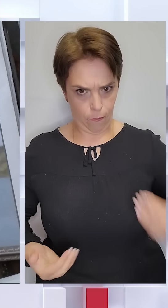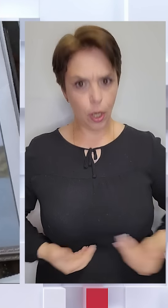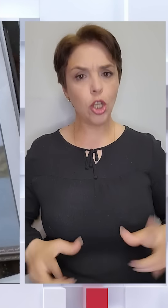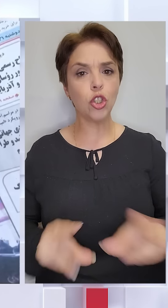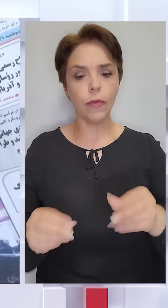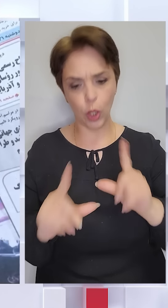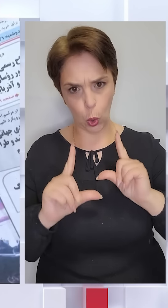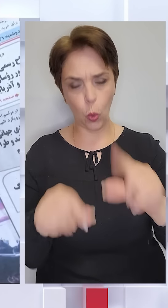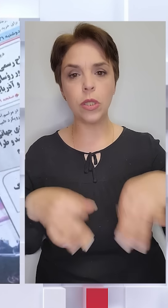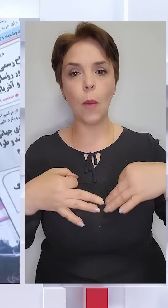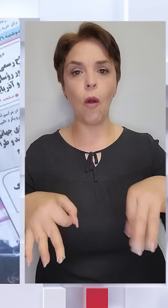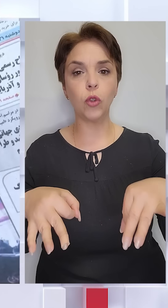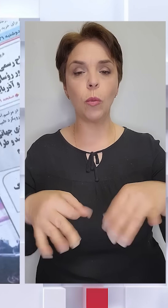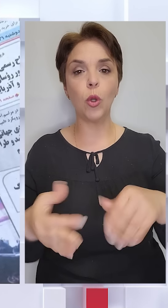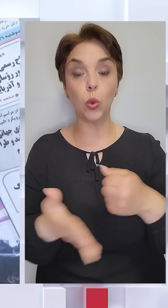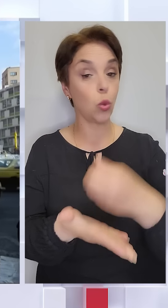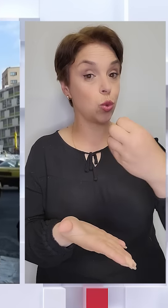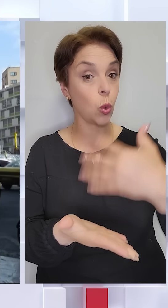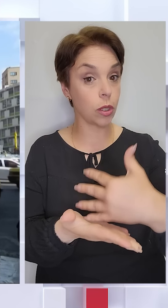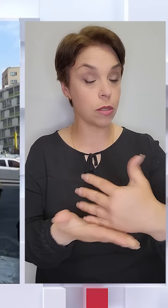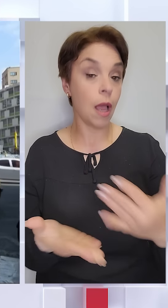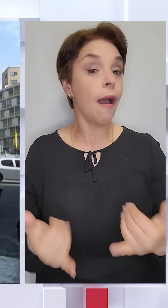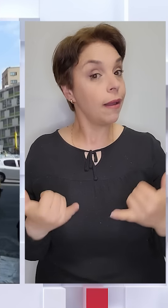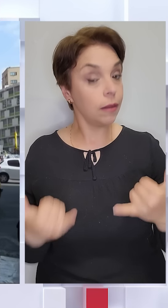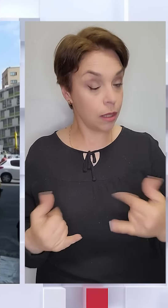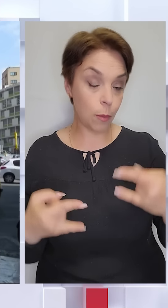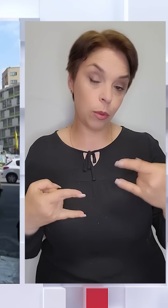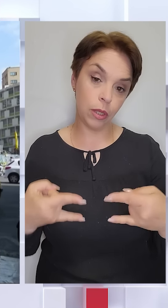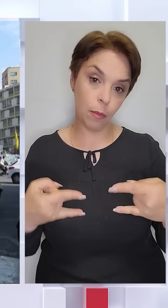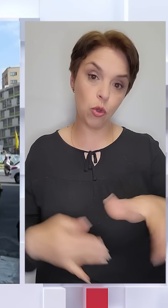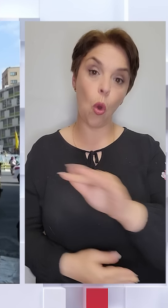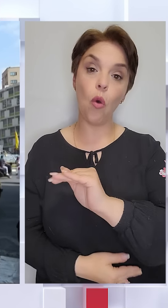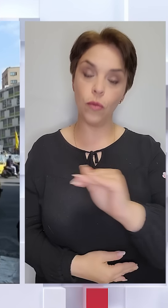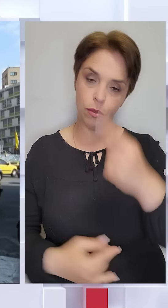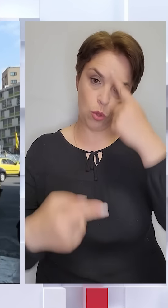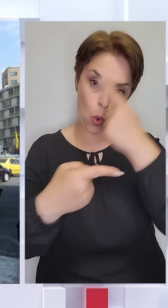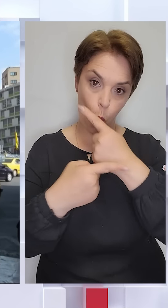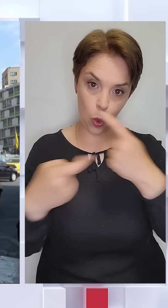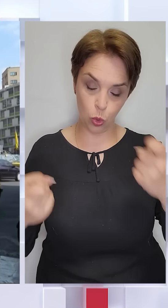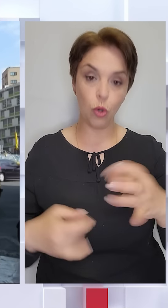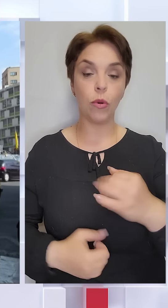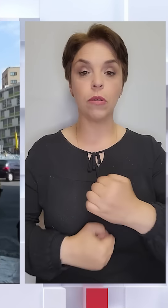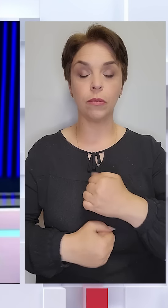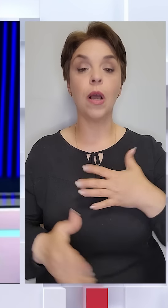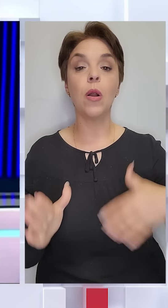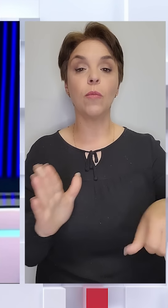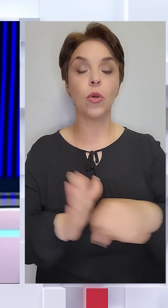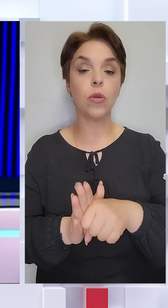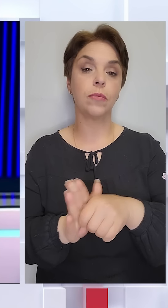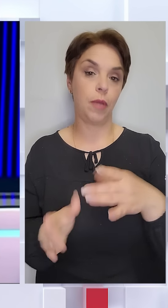рухається автомобільним кортежем до столиці. Нині ж по телебаченню офіційно оголошують про смерть посадовців.